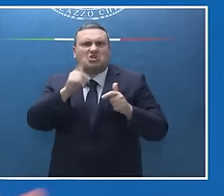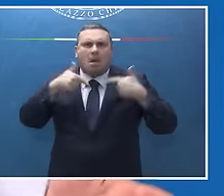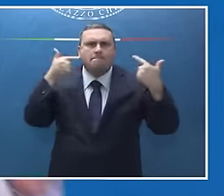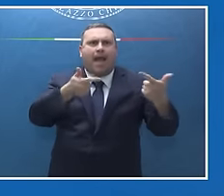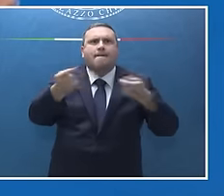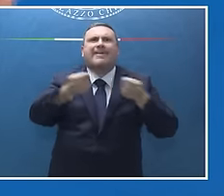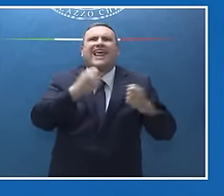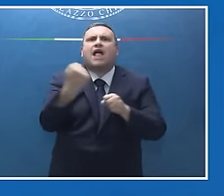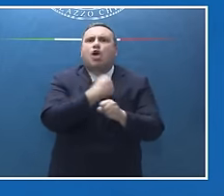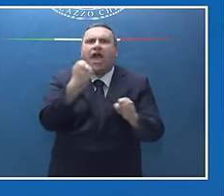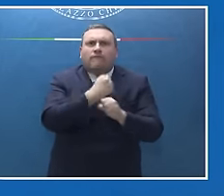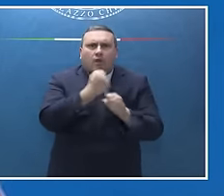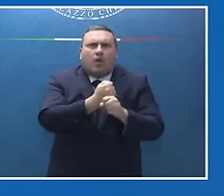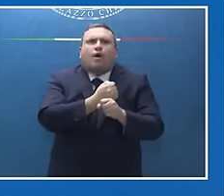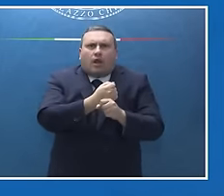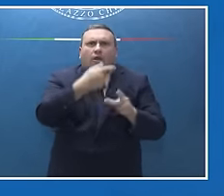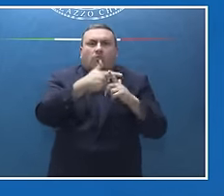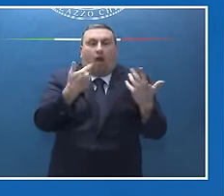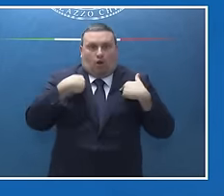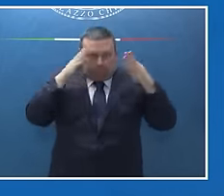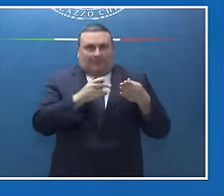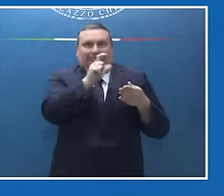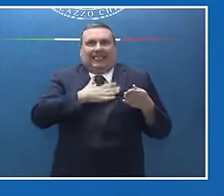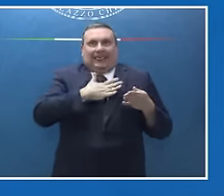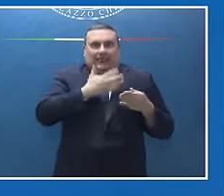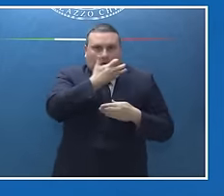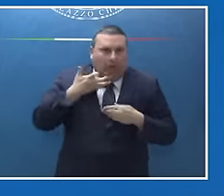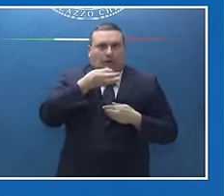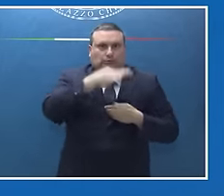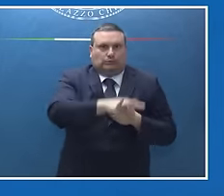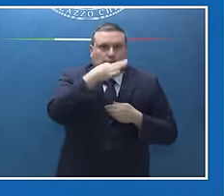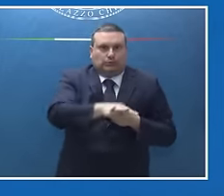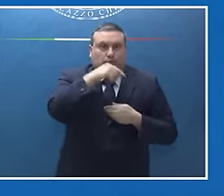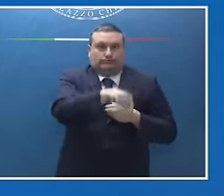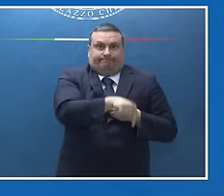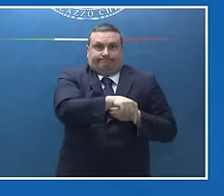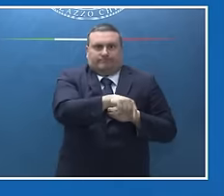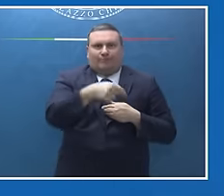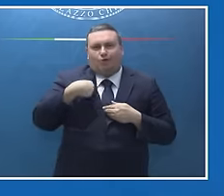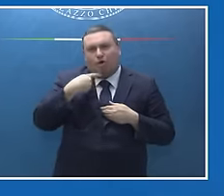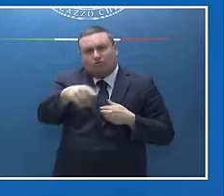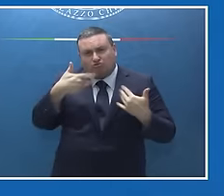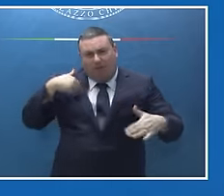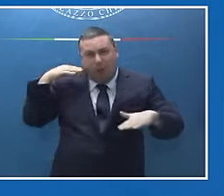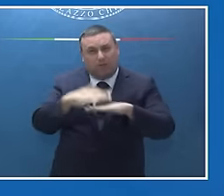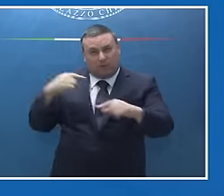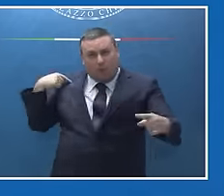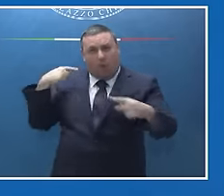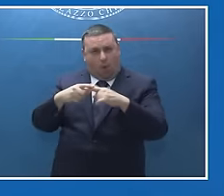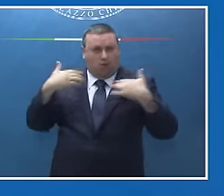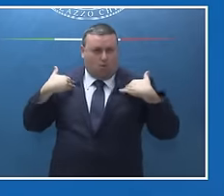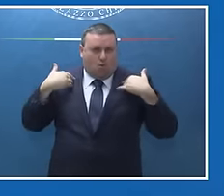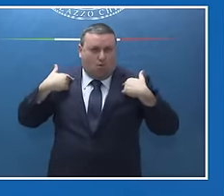del lavoro, che è stata una parte del focus italiano, perché noi siamo abituati, ve l'ho detto tante volte, noi siamo abituati a un